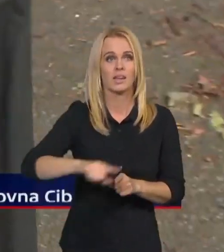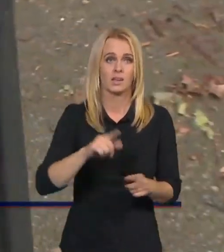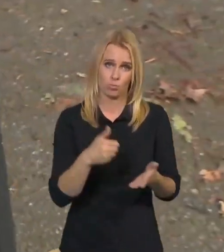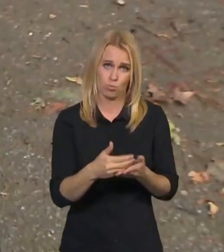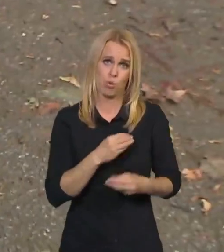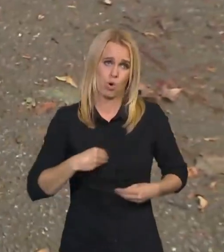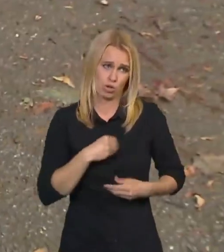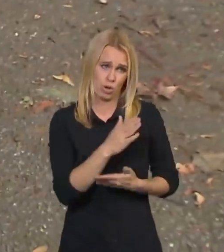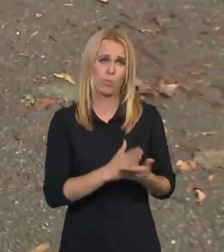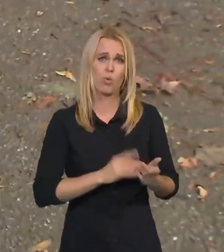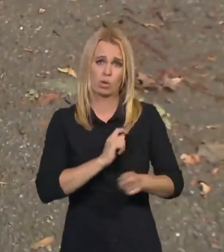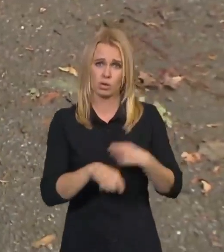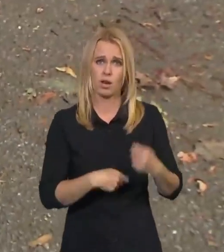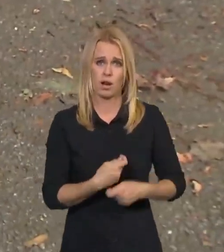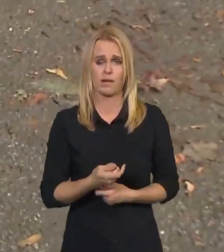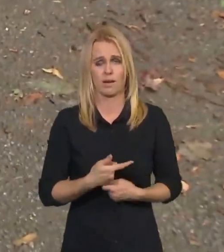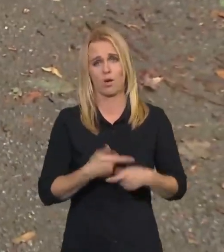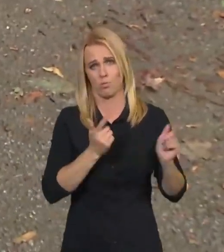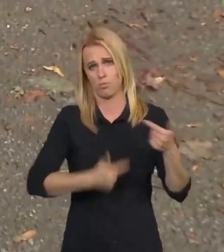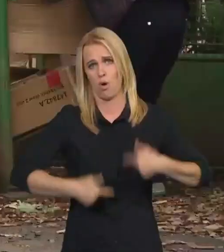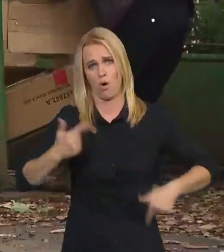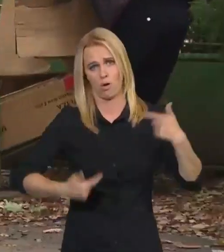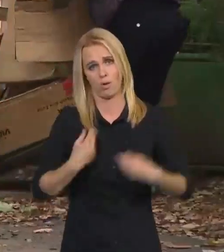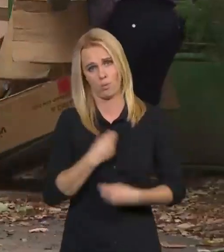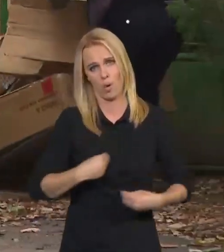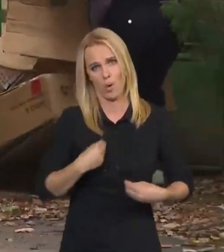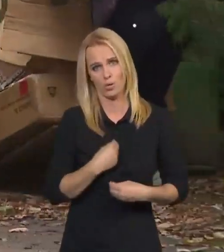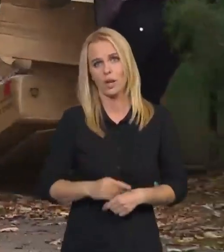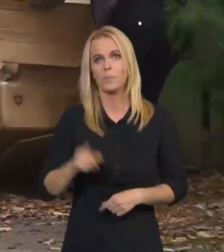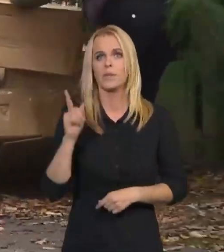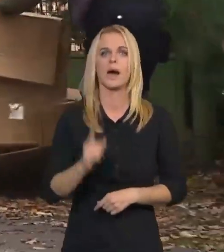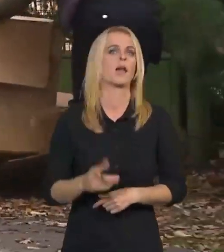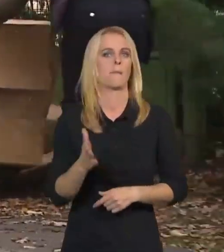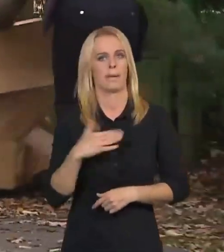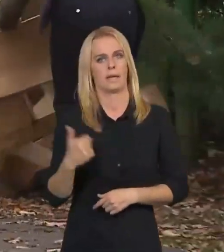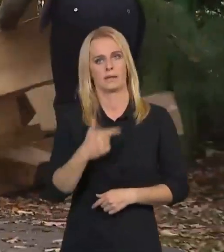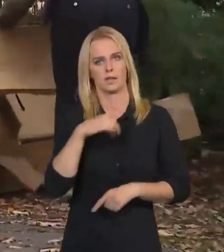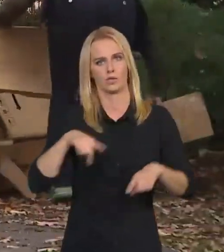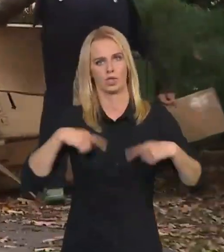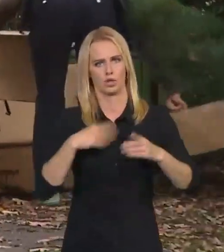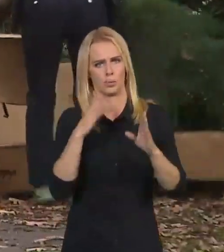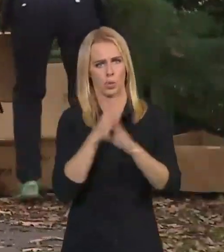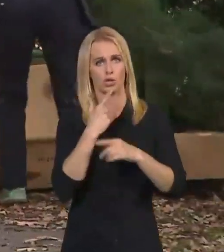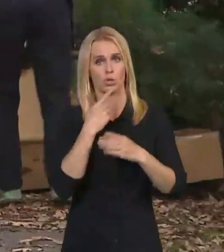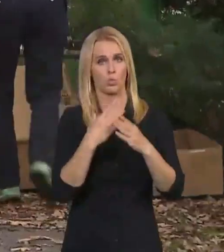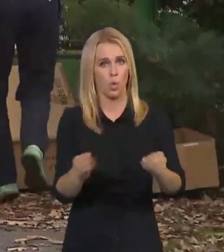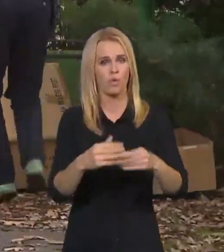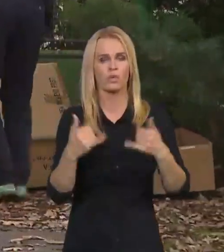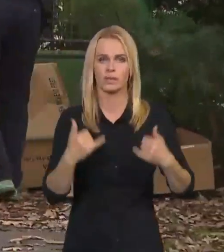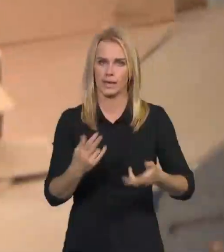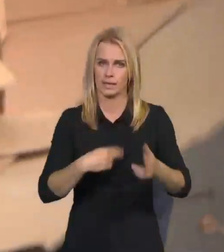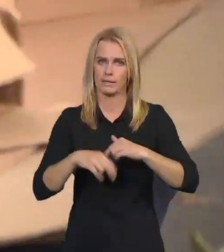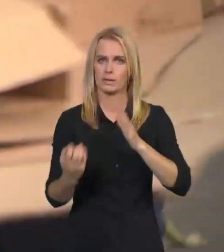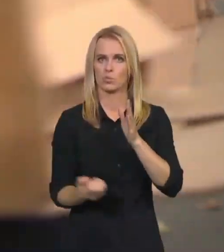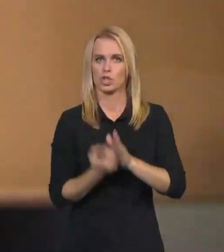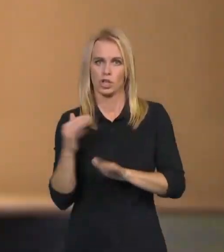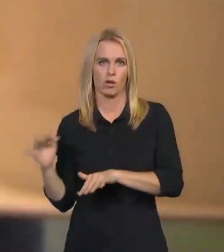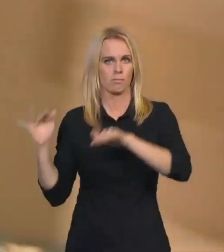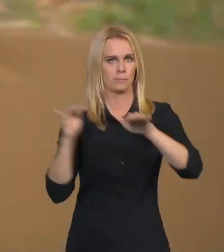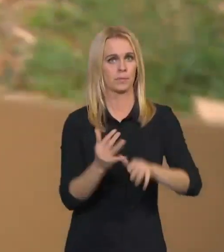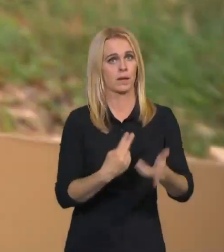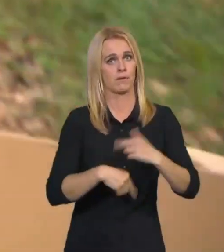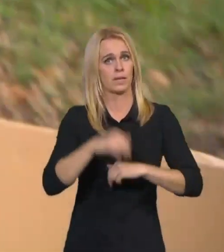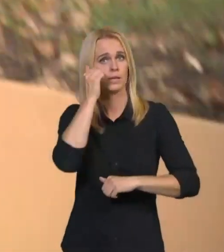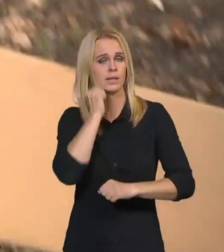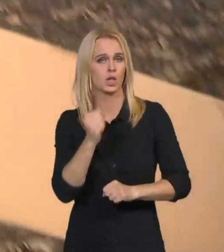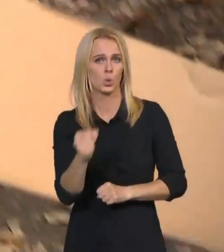dělají. Podle Ministerstva životního prostředí měsíce covidové karantény zvýšily turistický tlak na českou přírodu. Navíc